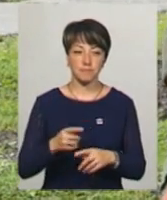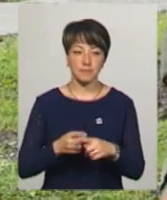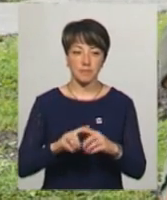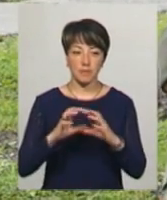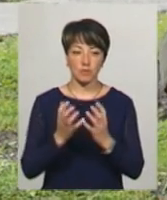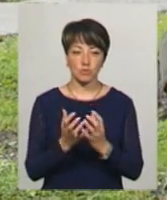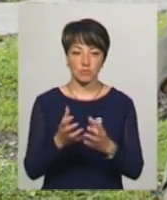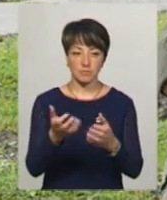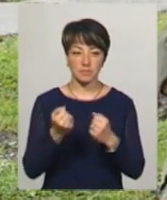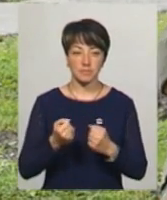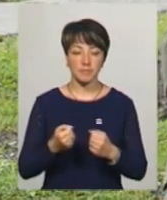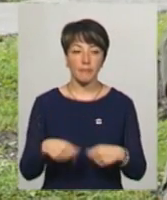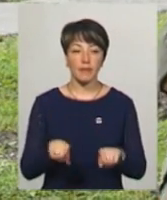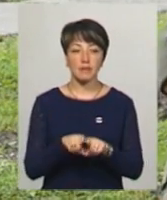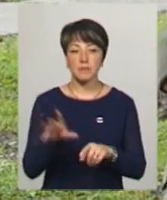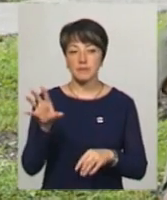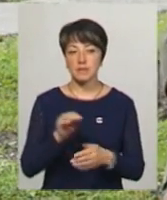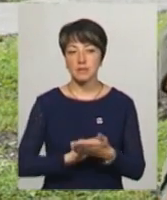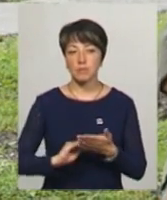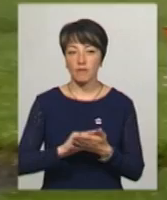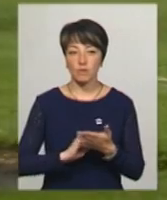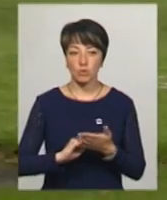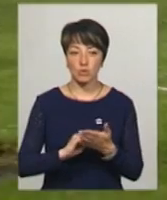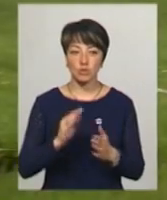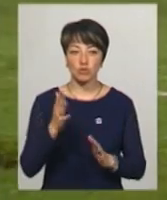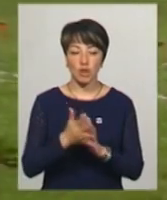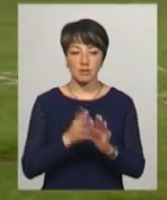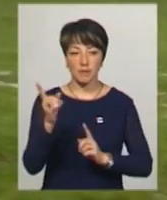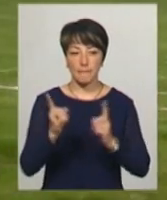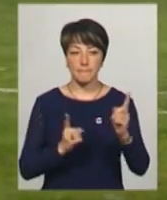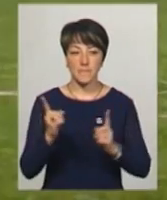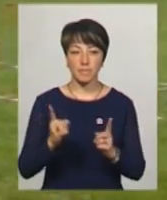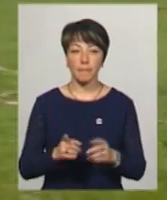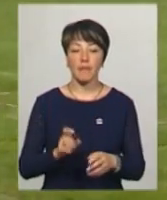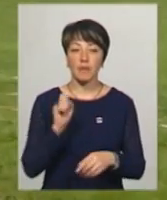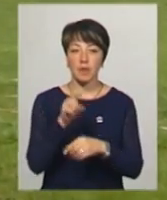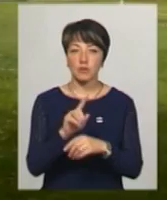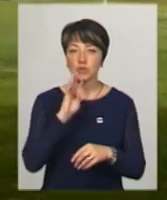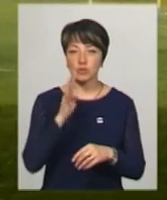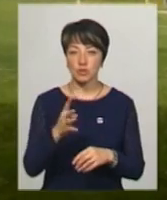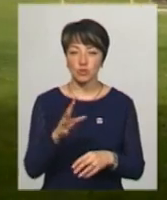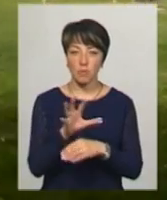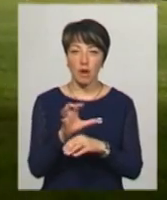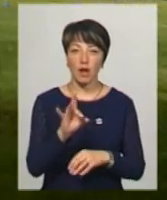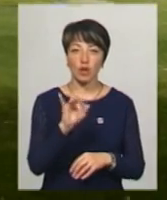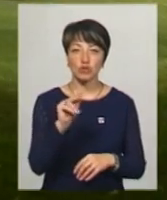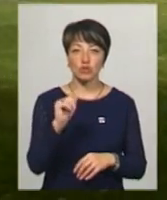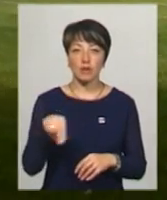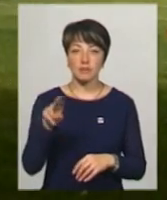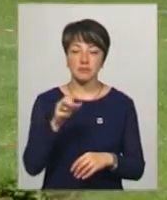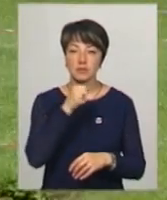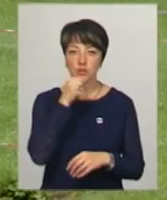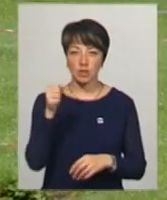само все це повторювалося жестом. Виконує прави чотирирічний собака Річард. Команда йому подає